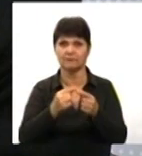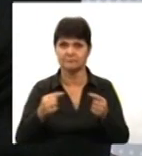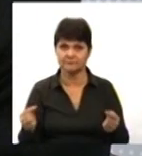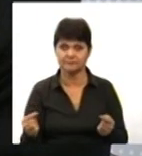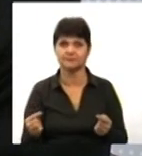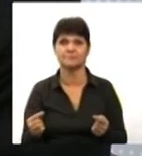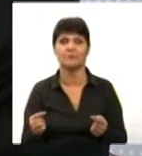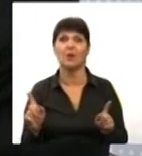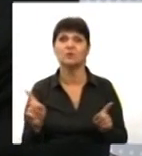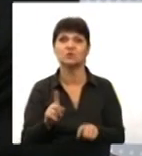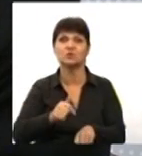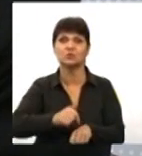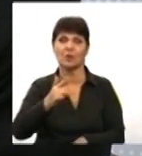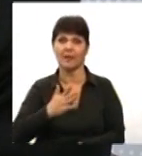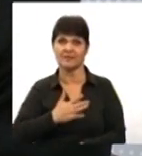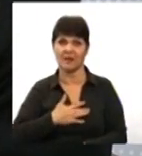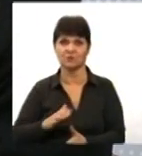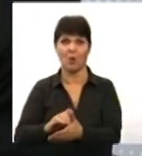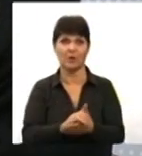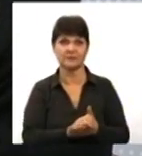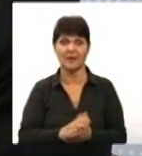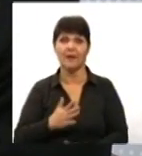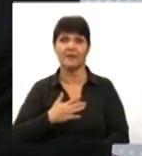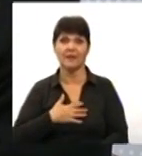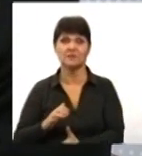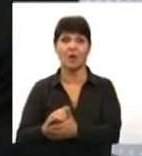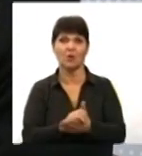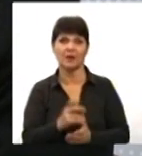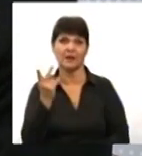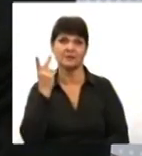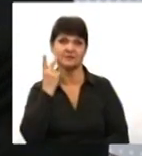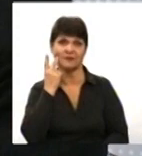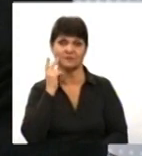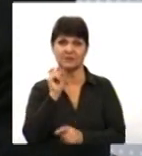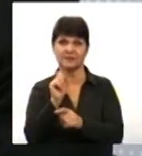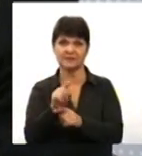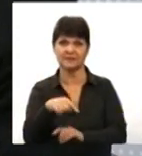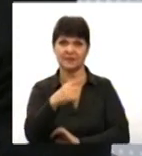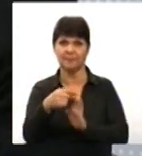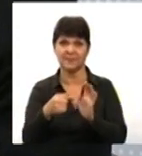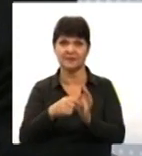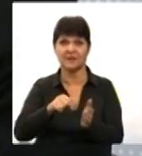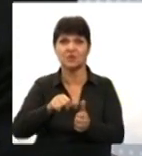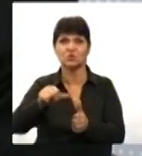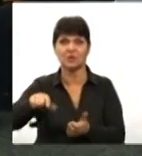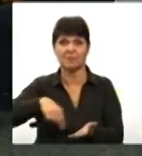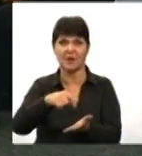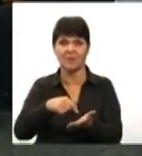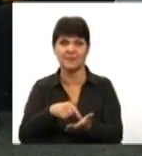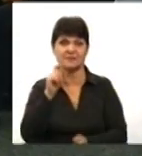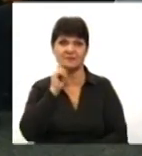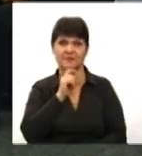Що стосується нашої організації, то наша організація завжди ставить питання, зокрема, в місті Вінниці, завжди ставить питання